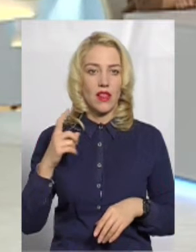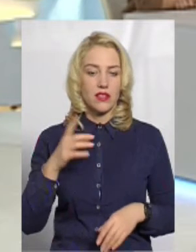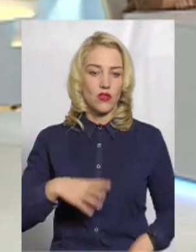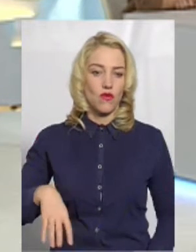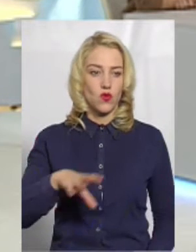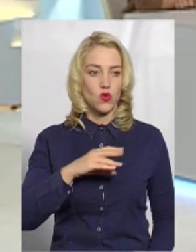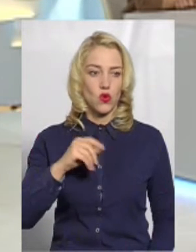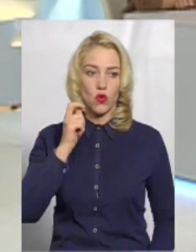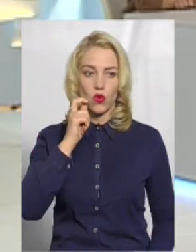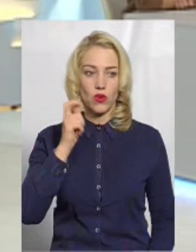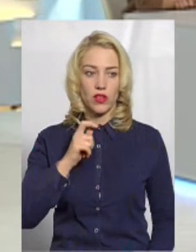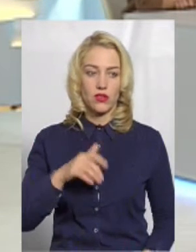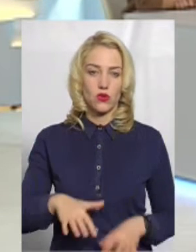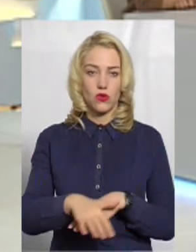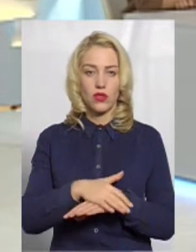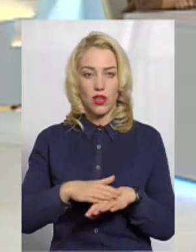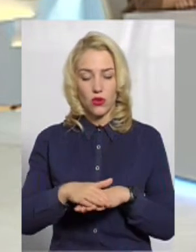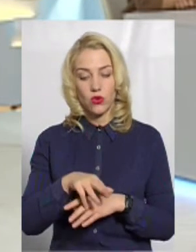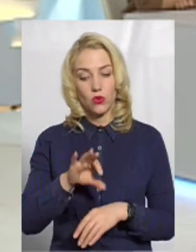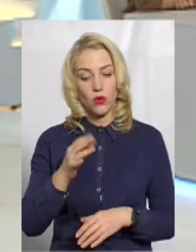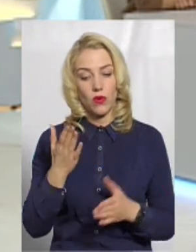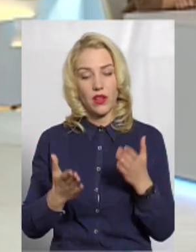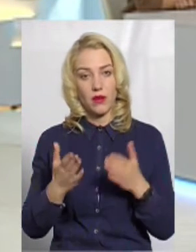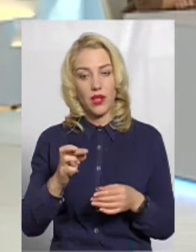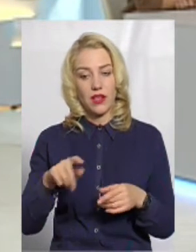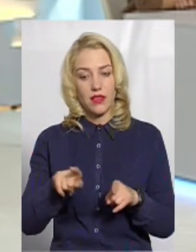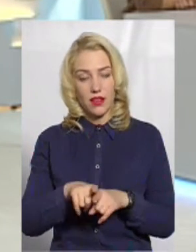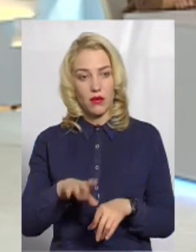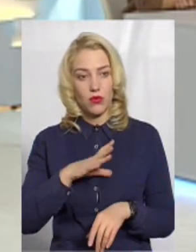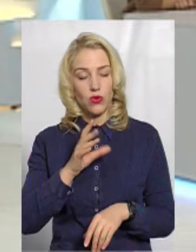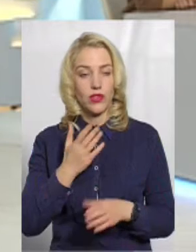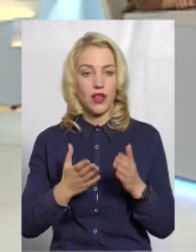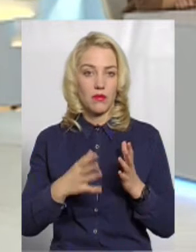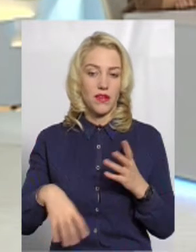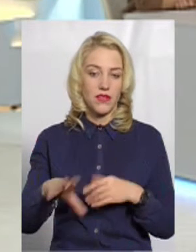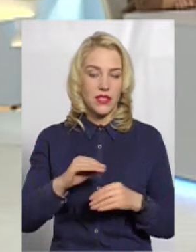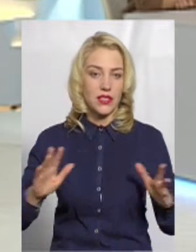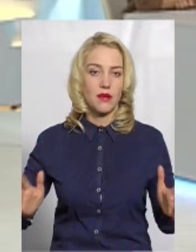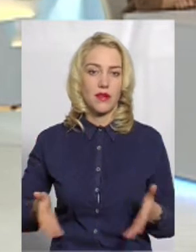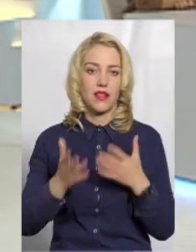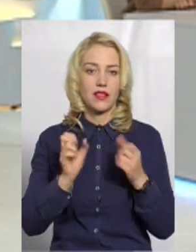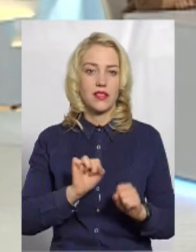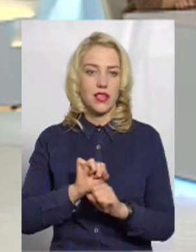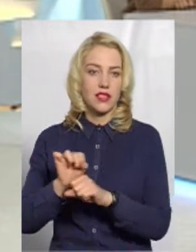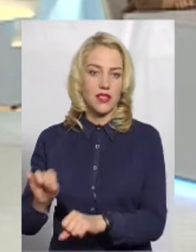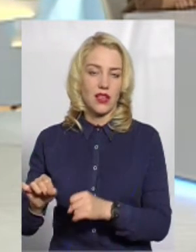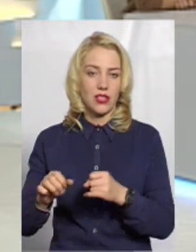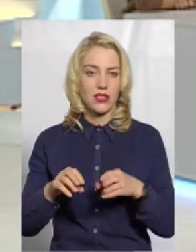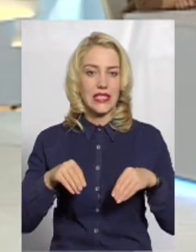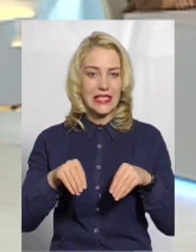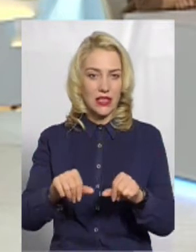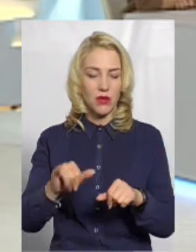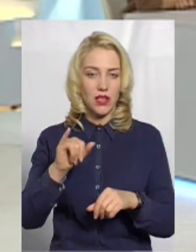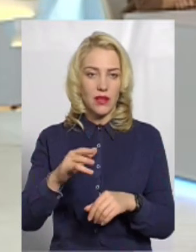всього українського народу, то якби так пішло, якби всі піднялися на захід землі і земля